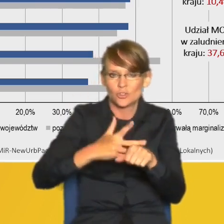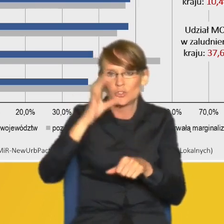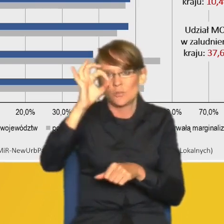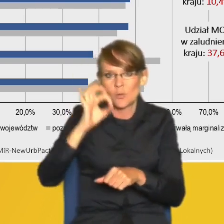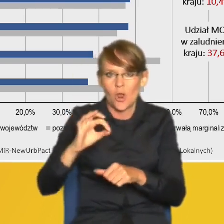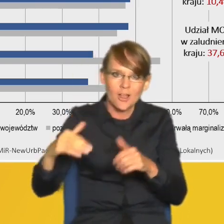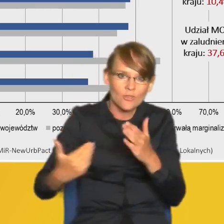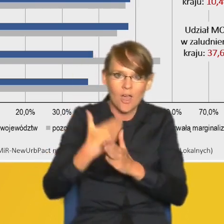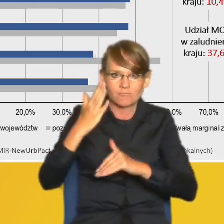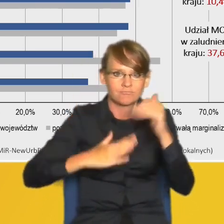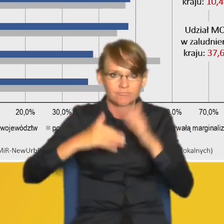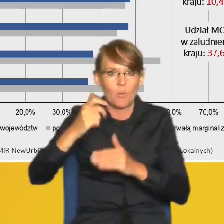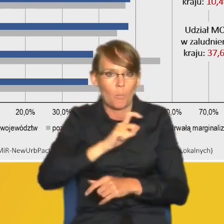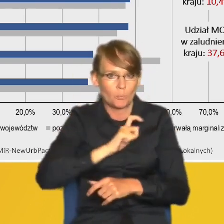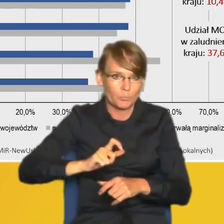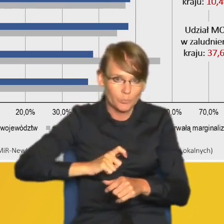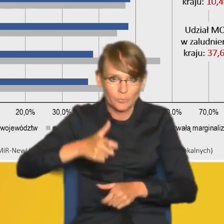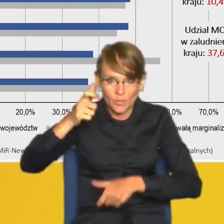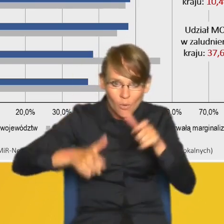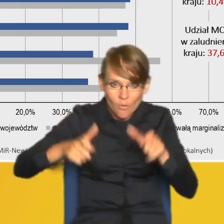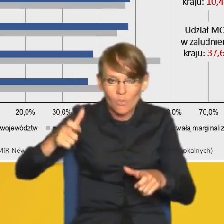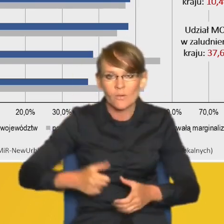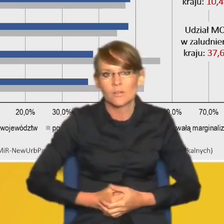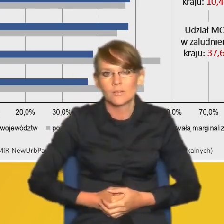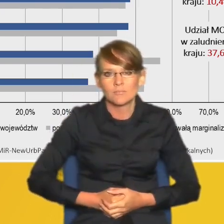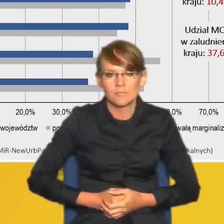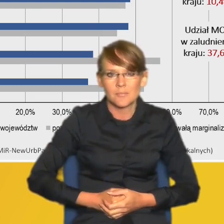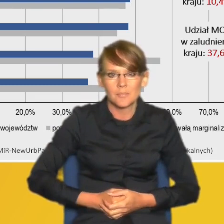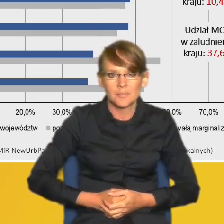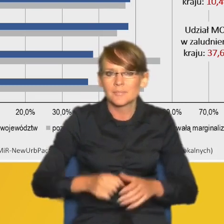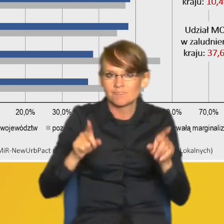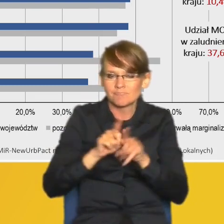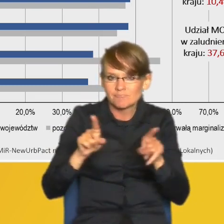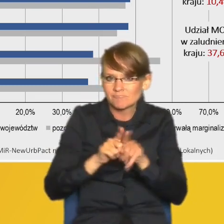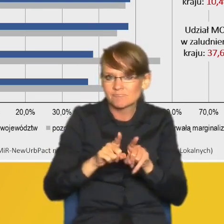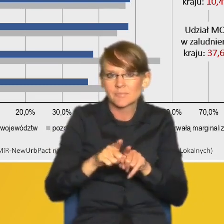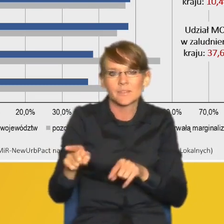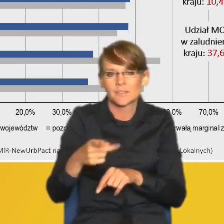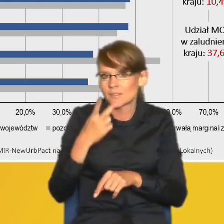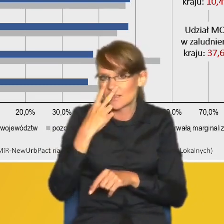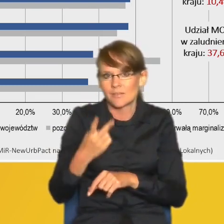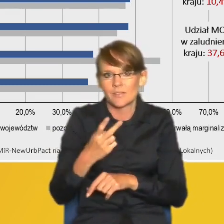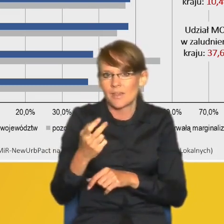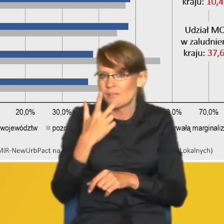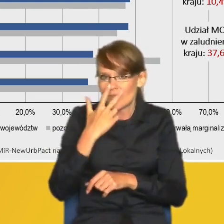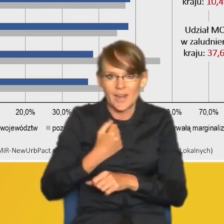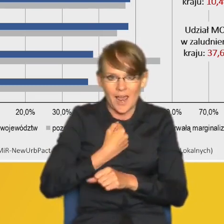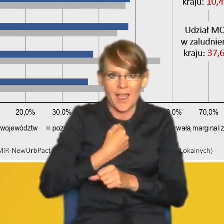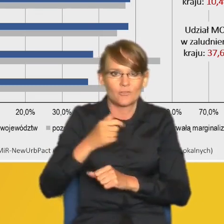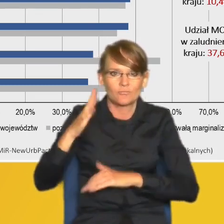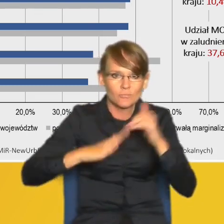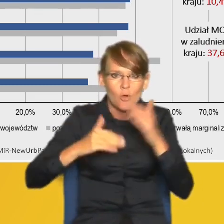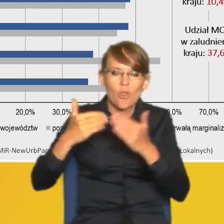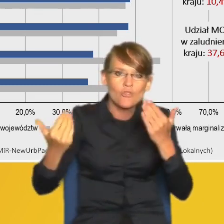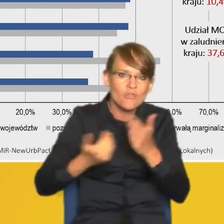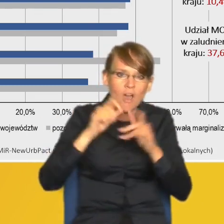nowych inwestycji biurowych i bardzo wyraźna koncentracja obiektów nowych